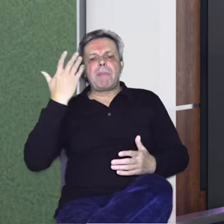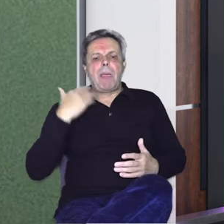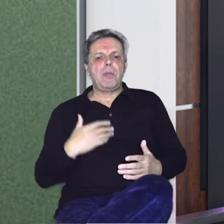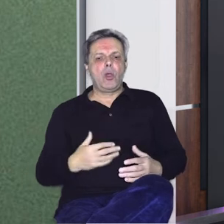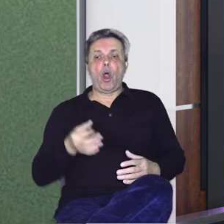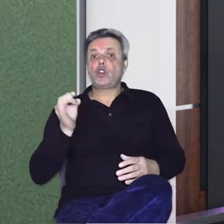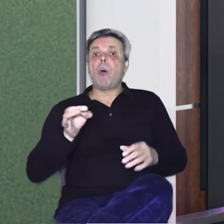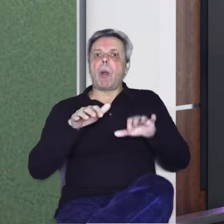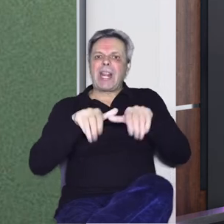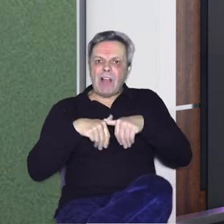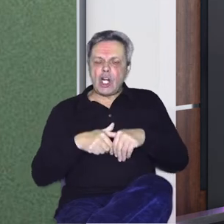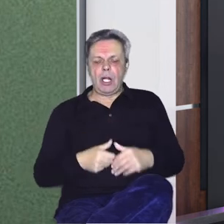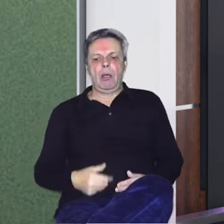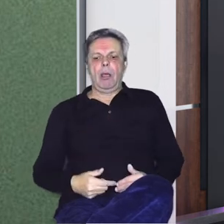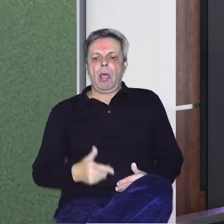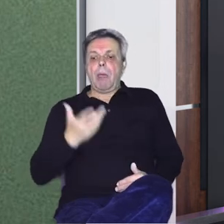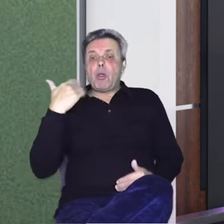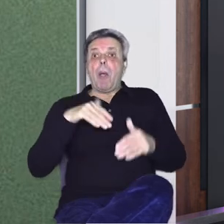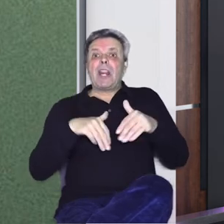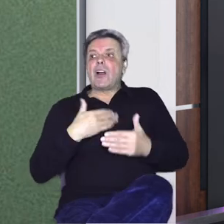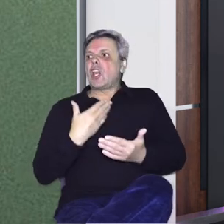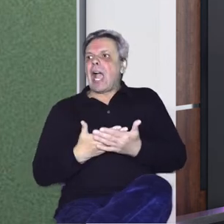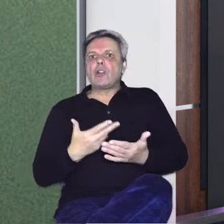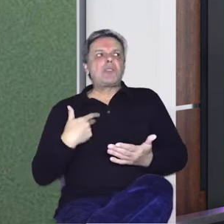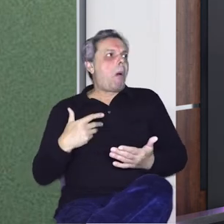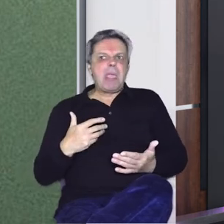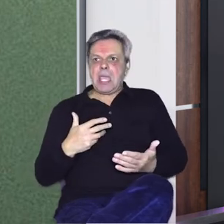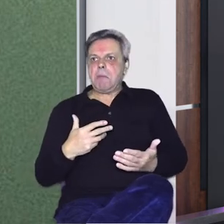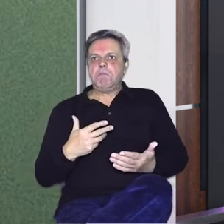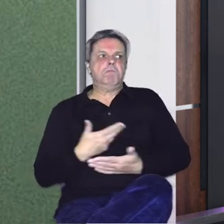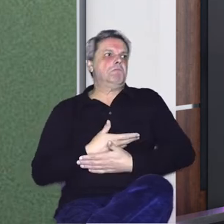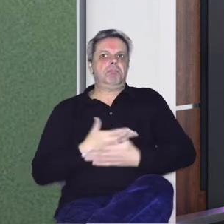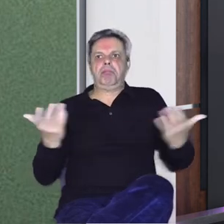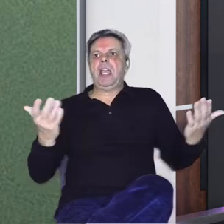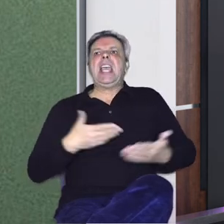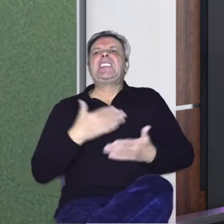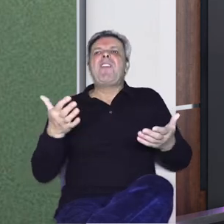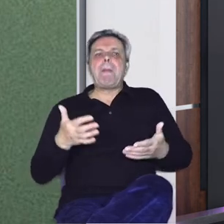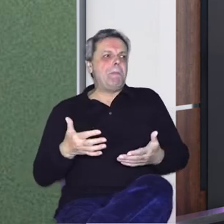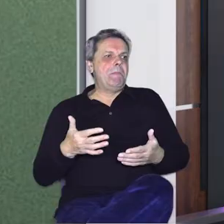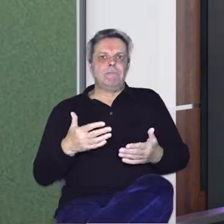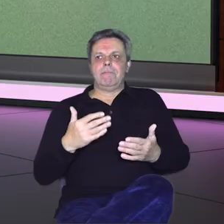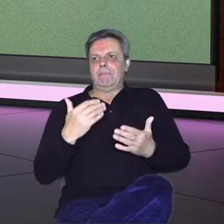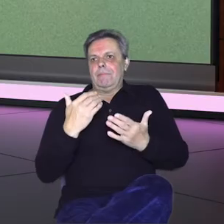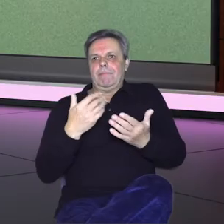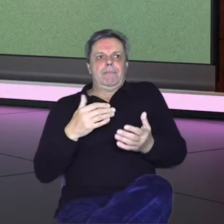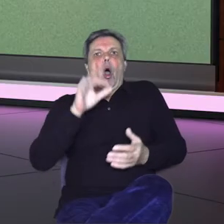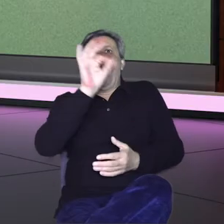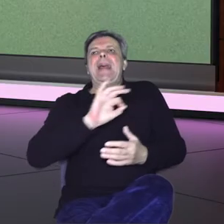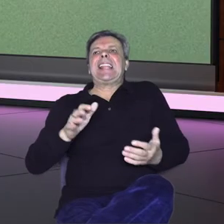bio strašno dobro prihvaćen. Toliko je bio prihvaćen da smo bili dostupni u svim kablovskim operaterima kao radijski program.